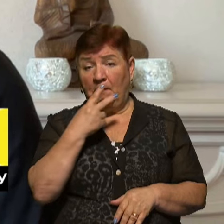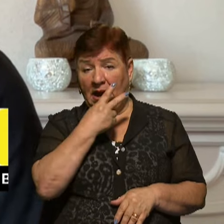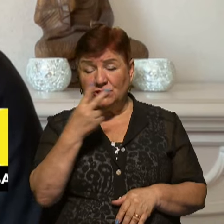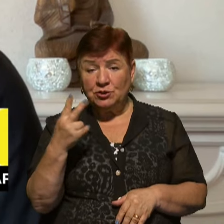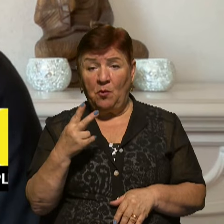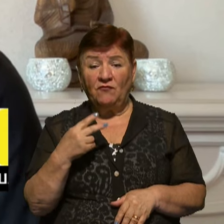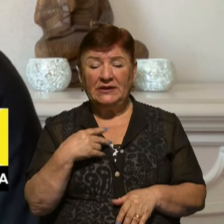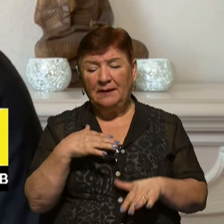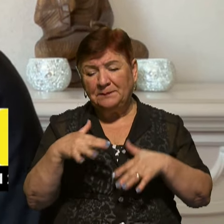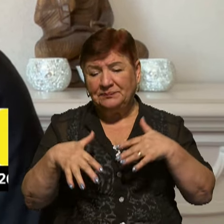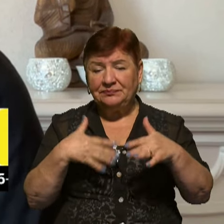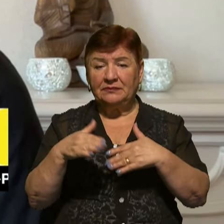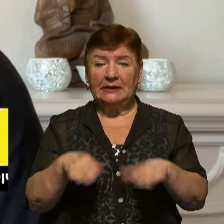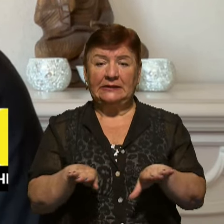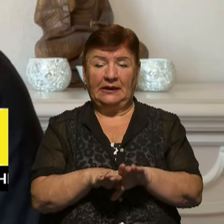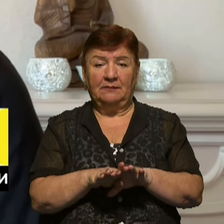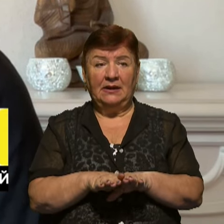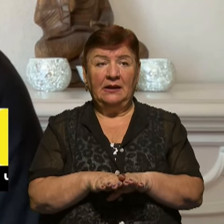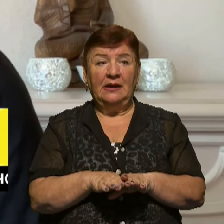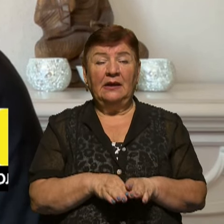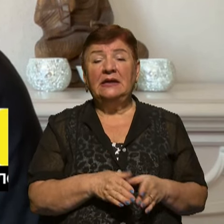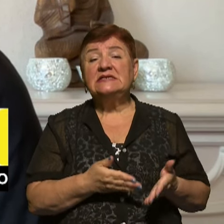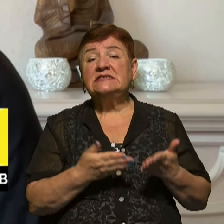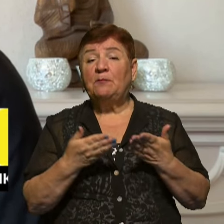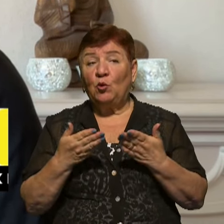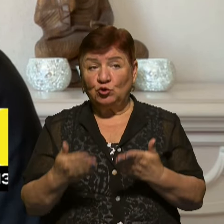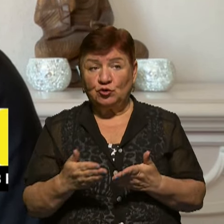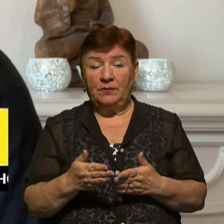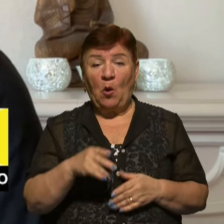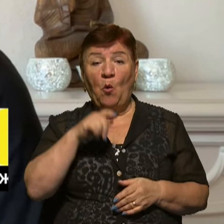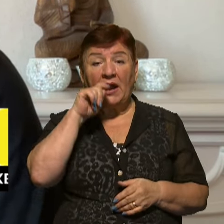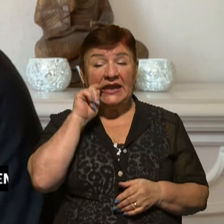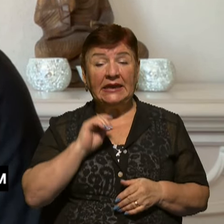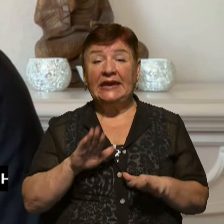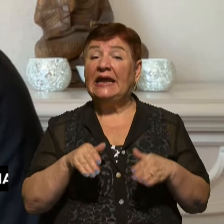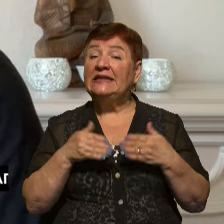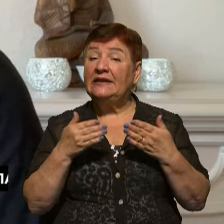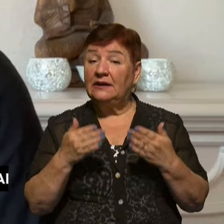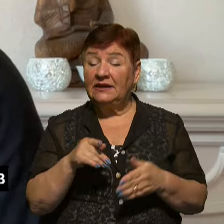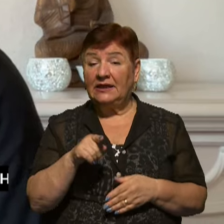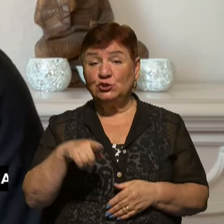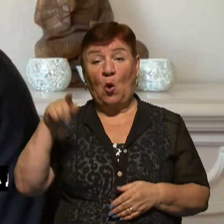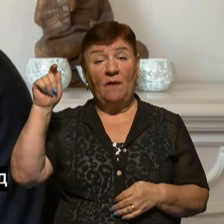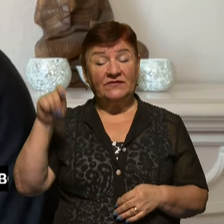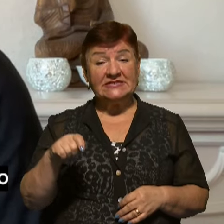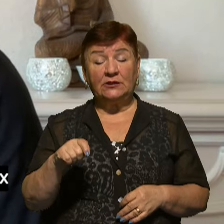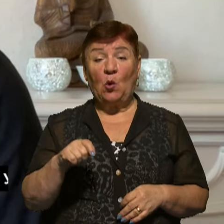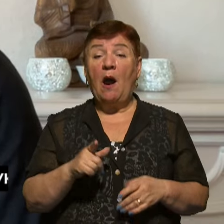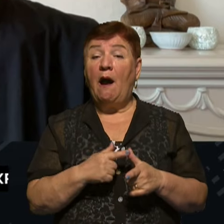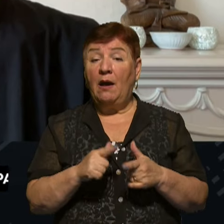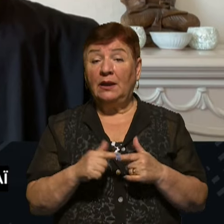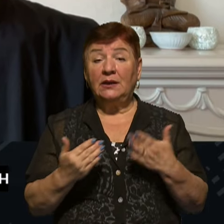метушаться певним чином. Наприклад, запрошення Україні надали для цього візиту. Але